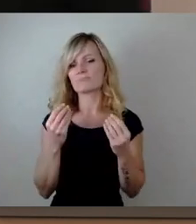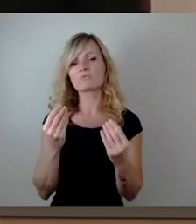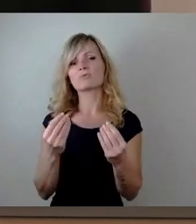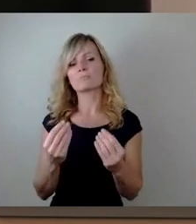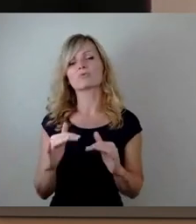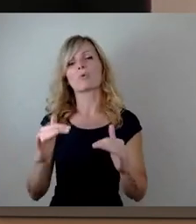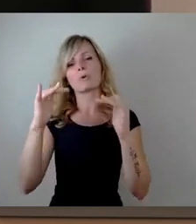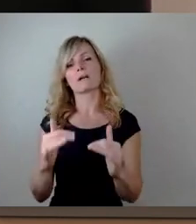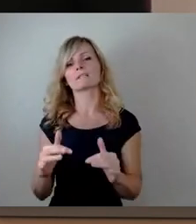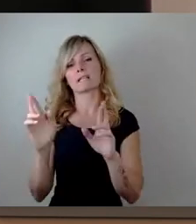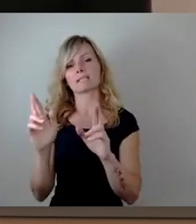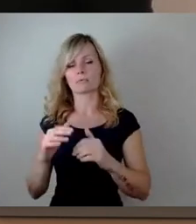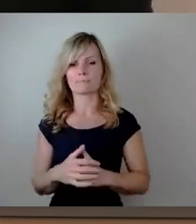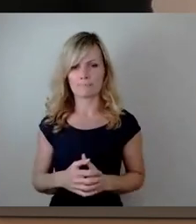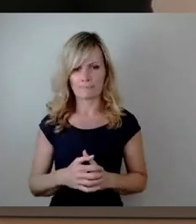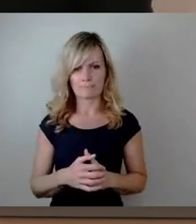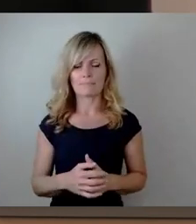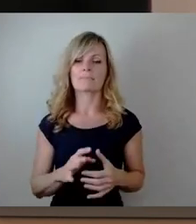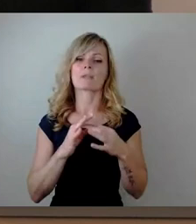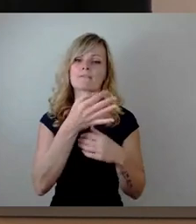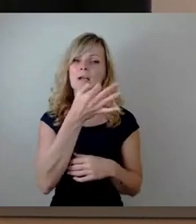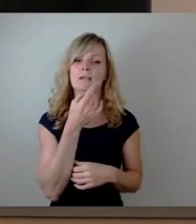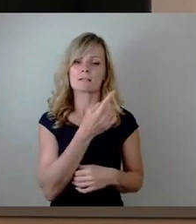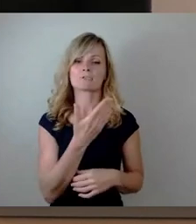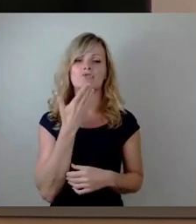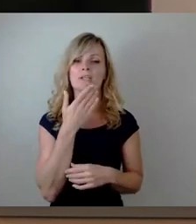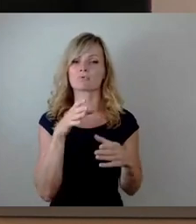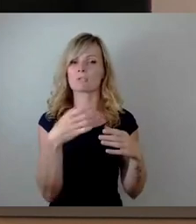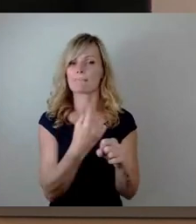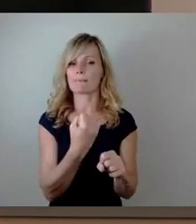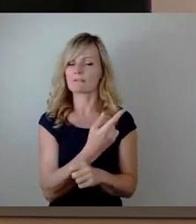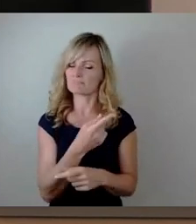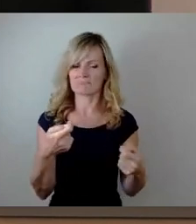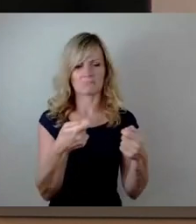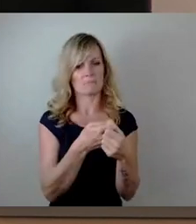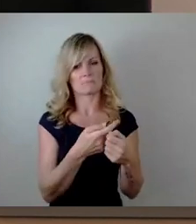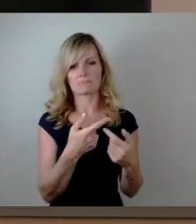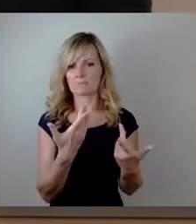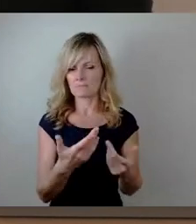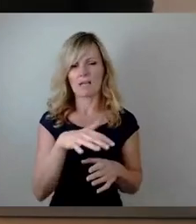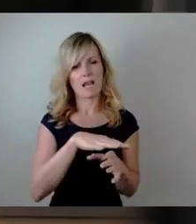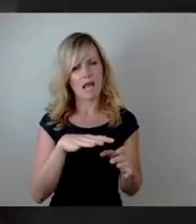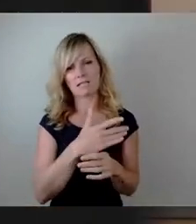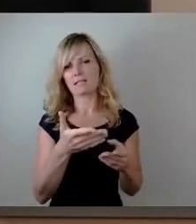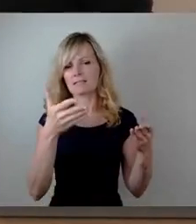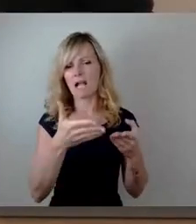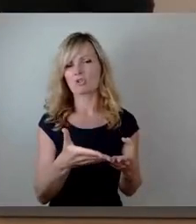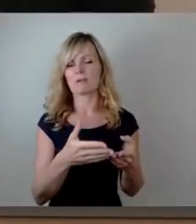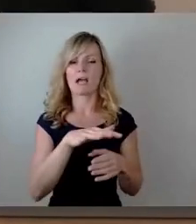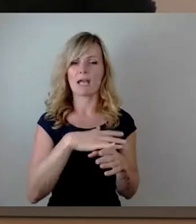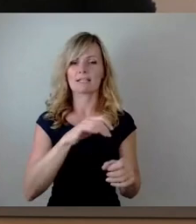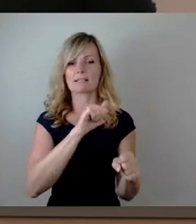tschechischen Seite. Wir haben sehr enge Kontakte, sowohl die Landestalsperrenverwaltung, die Landesbehörden als auch wir als untere